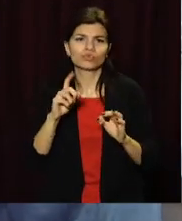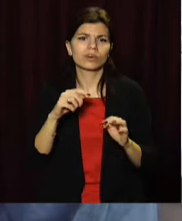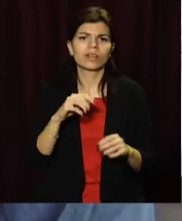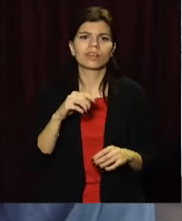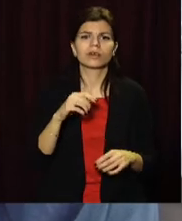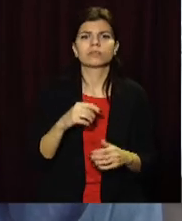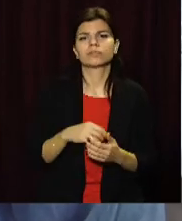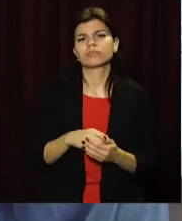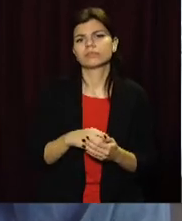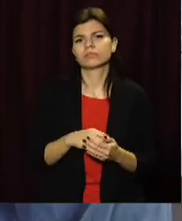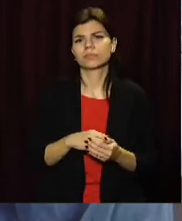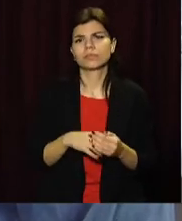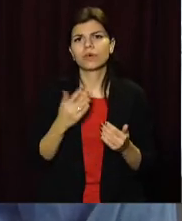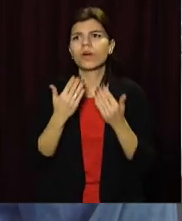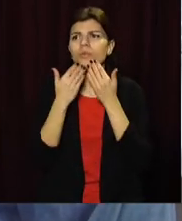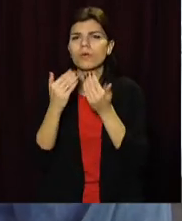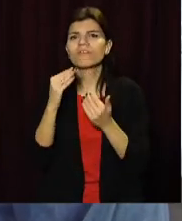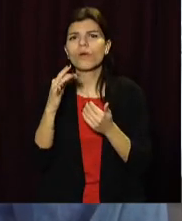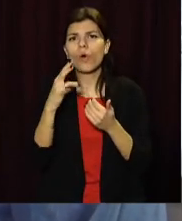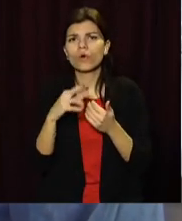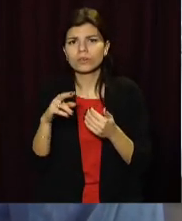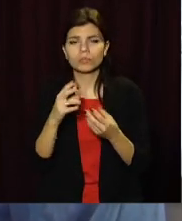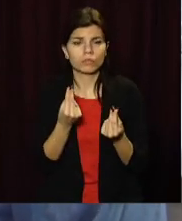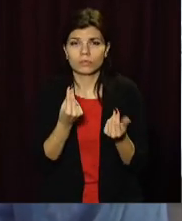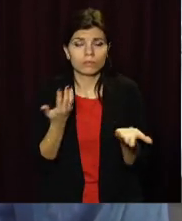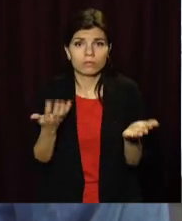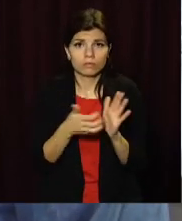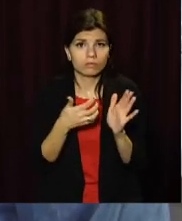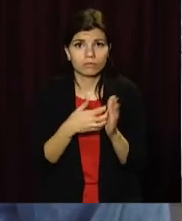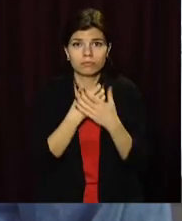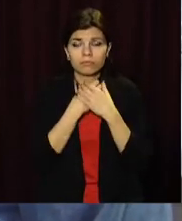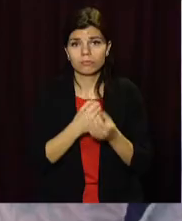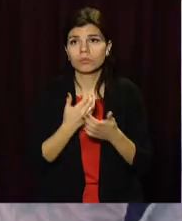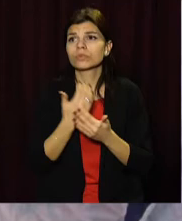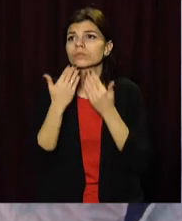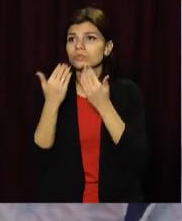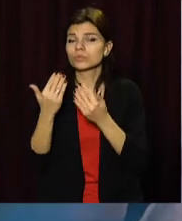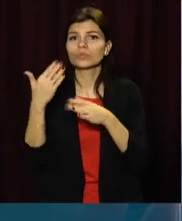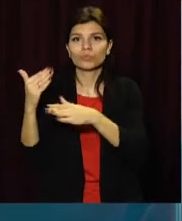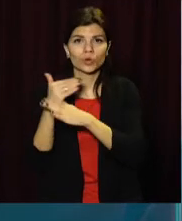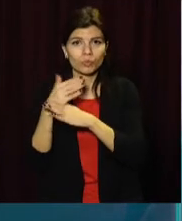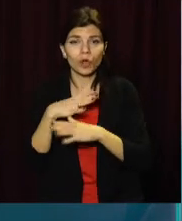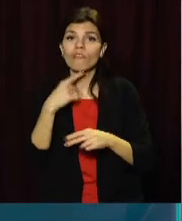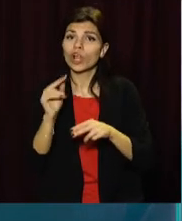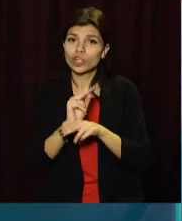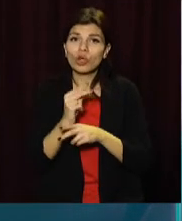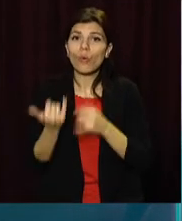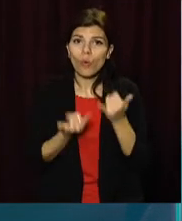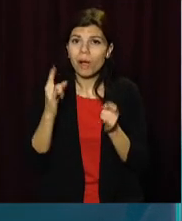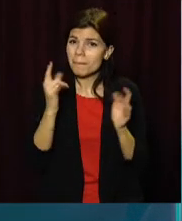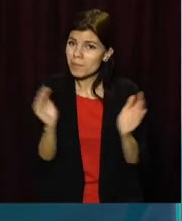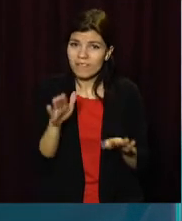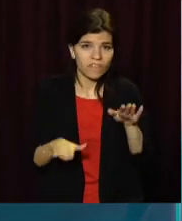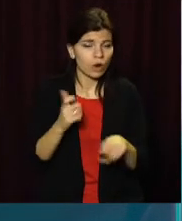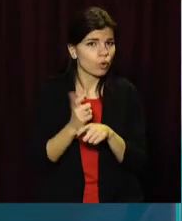Фільтри, прийшлося обратися, тому, так як вже всі средства були просто на ісході. Лечение і вихажування маловесних дітей